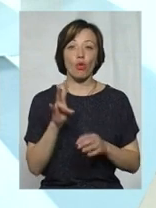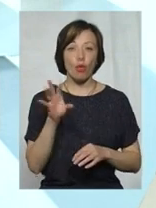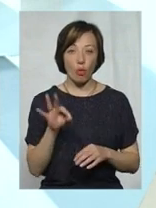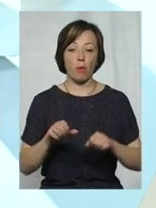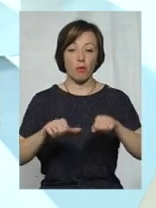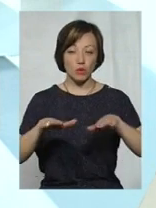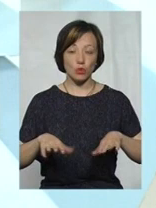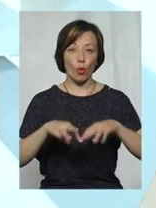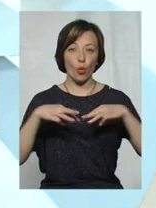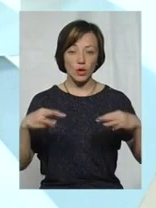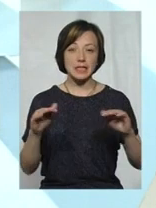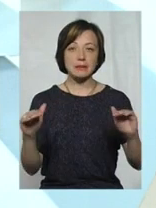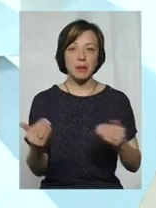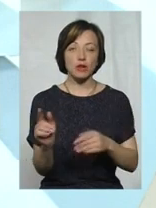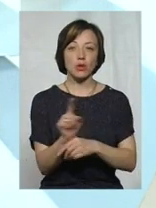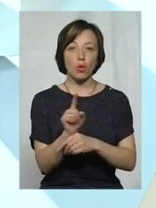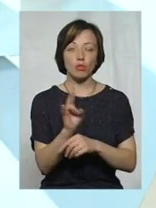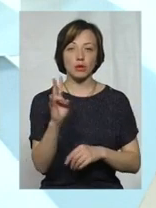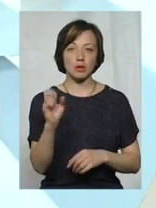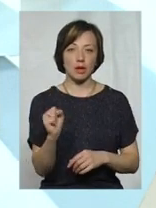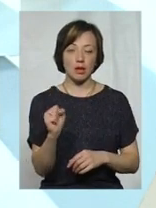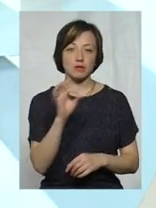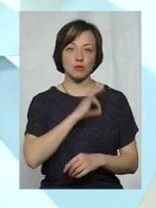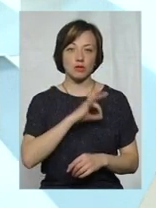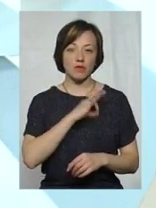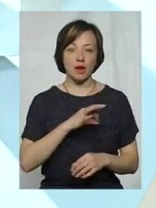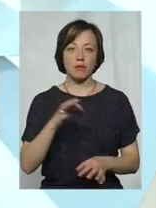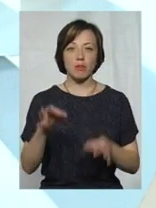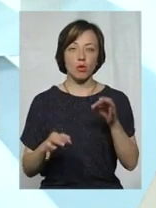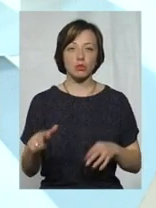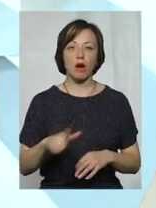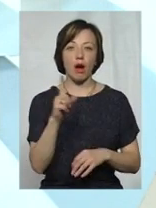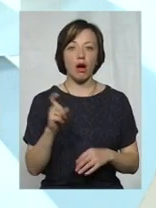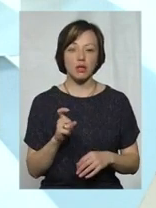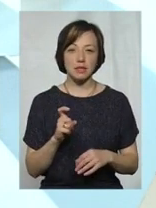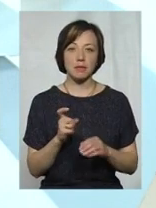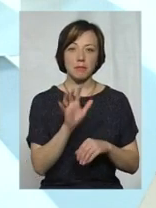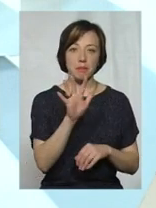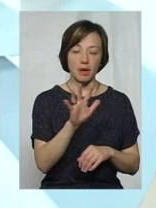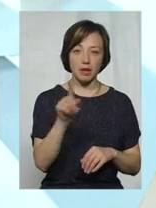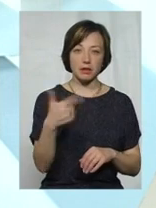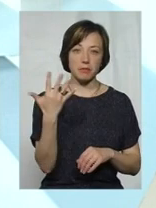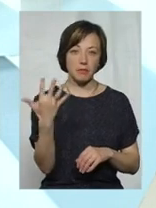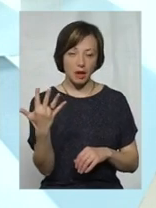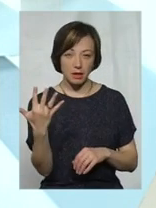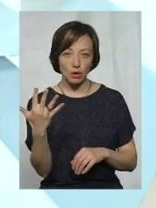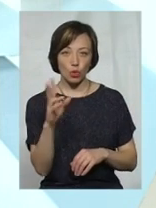відповідної уряду зменшено норматив споживання природнього газу на опалення, з 5,5